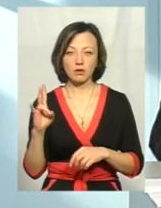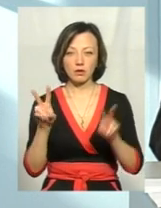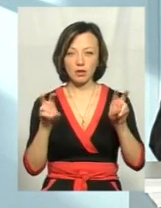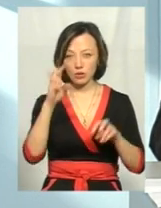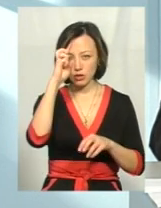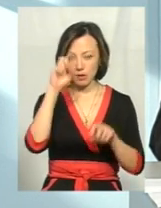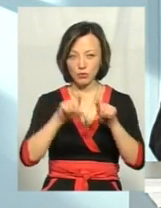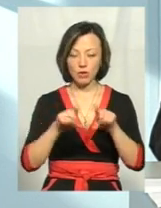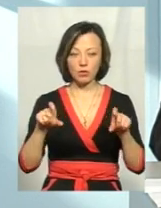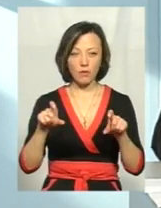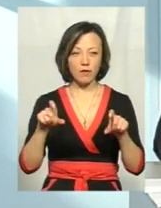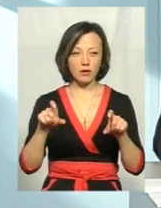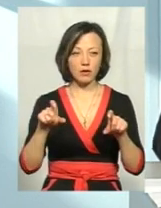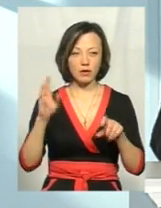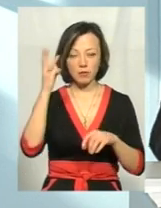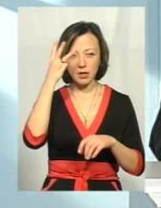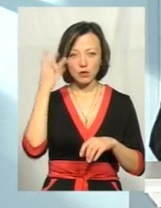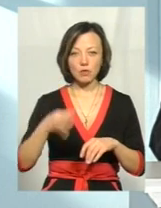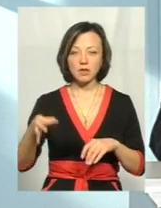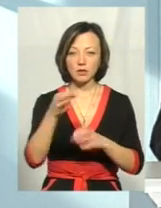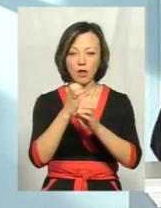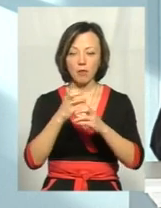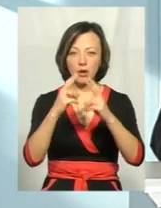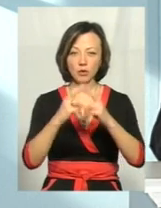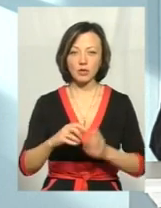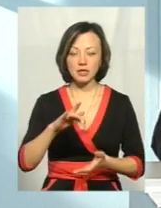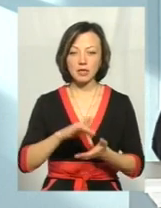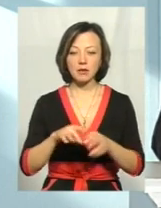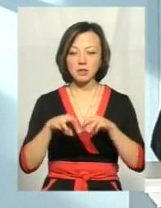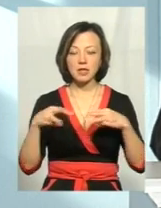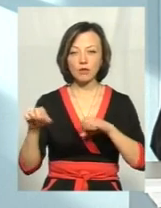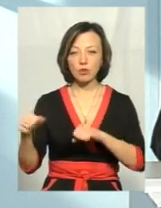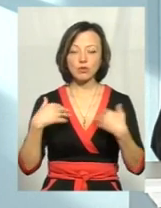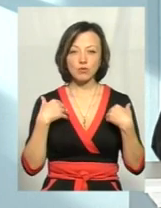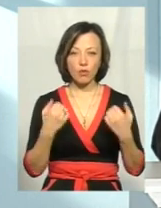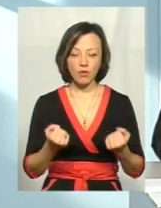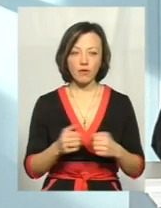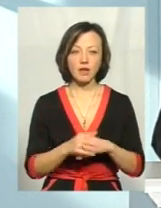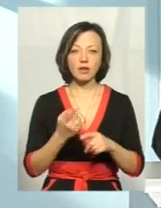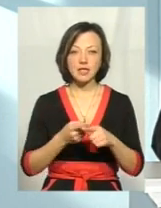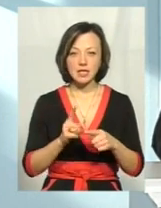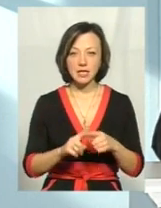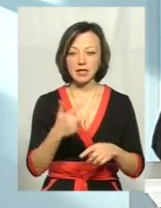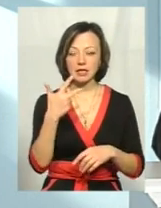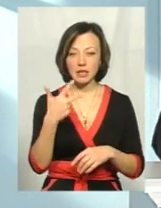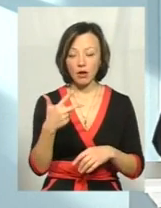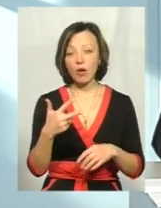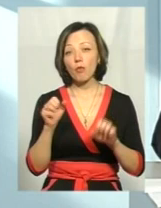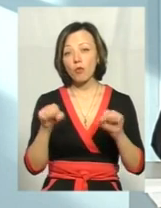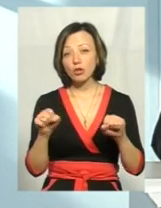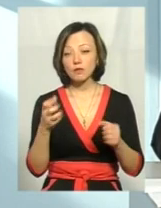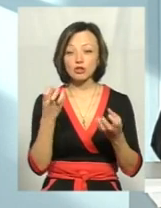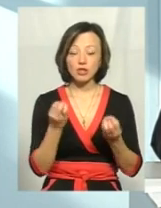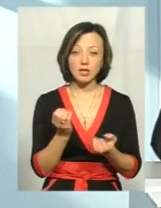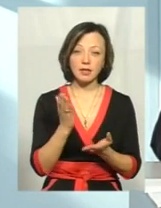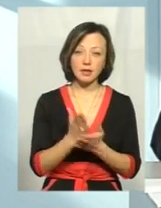державна установа, Хмельницький обласний лабораторний центр Міністерства охорони здоров'я, за яку я казав. Оце ті три установи, можливо, ще якісь